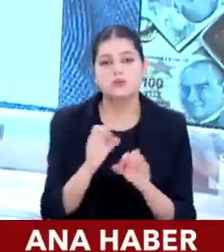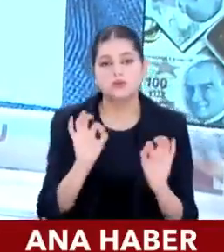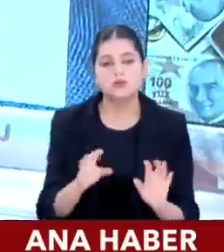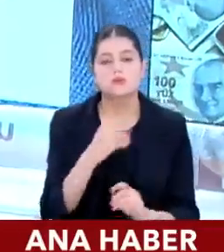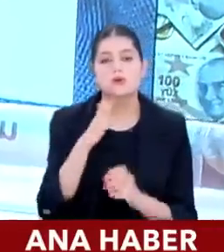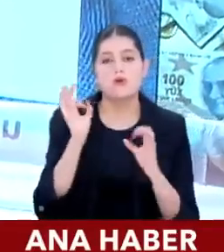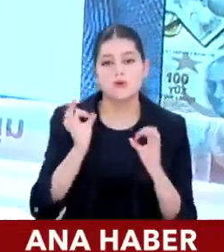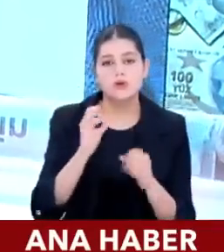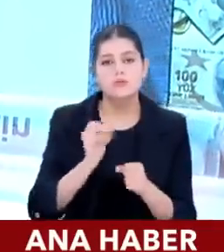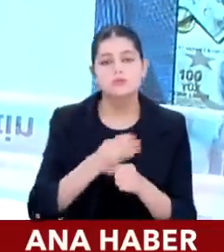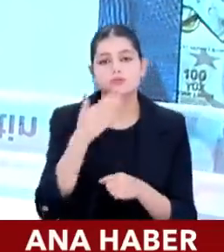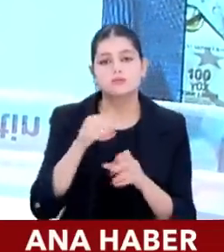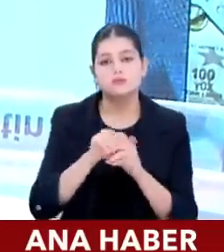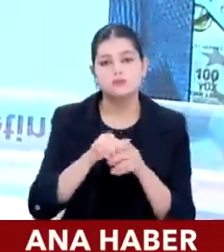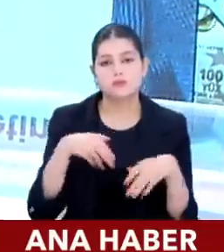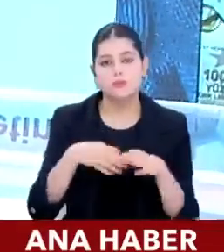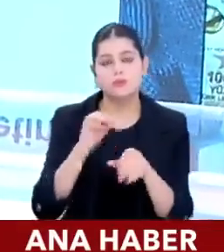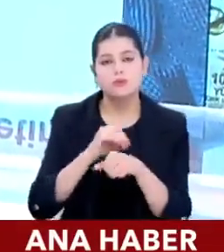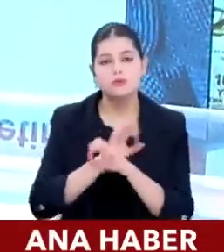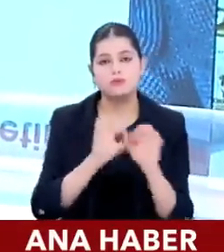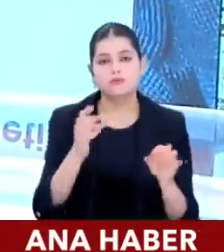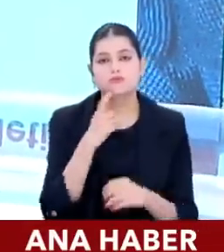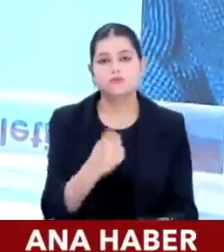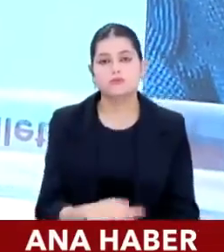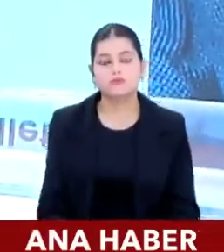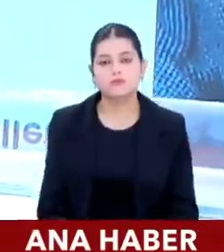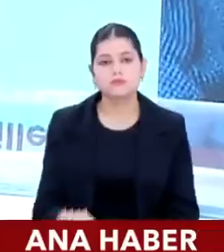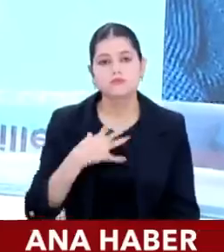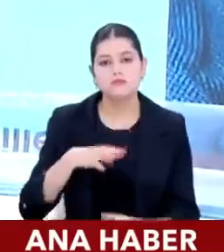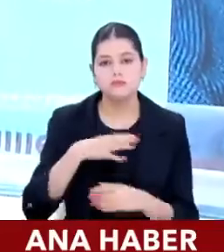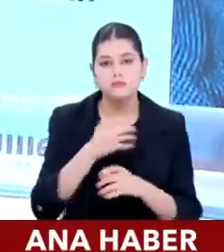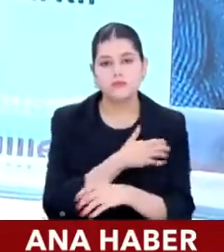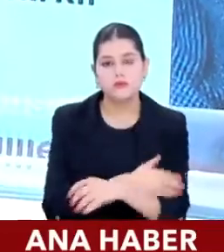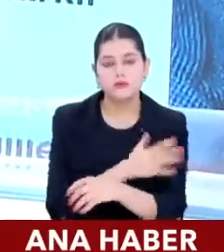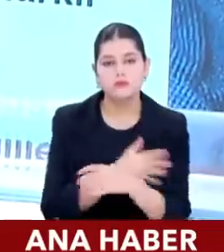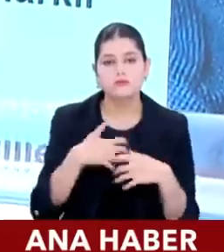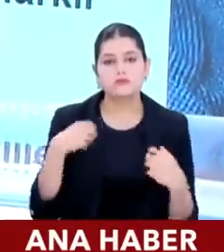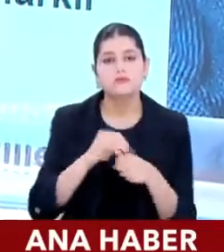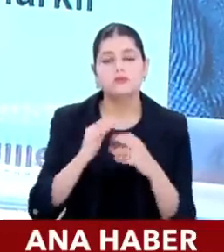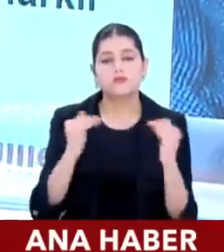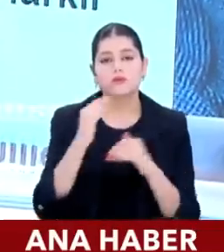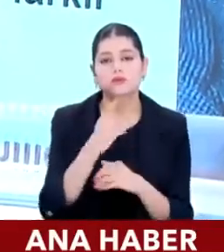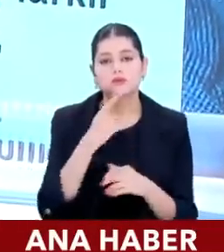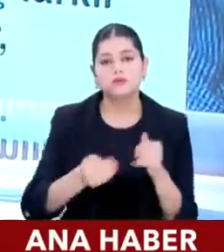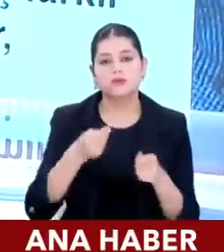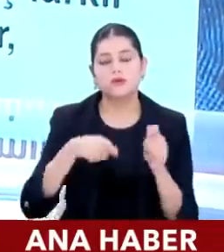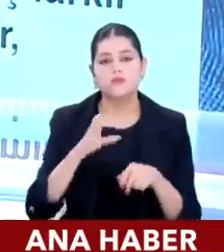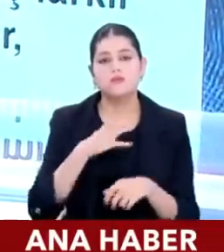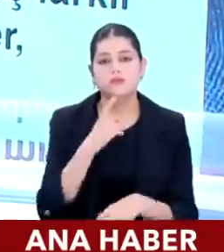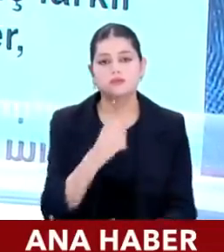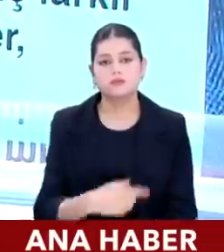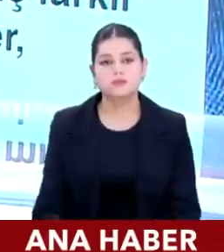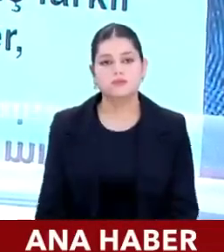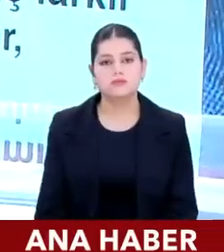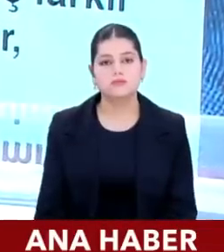önemli. Fakat seçim dönemlerinde daha ziyade talepler, milletin talepleri devlette daha fazla karşılık bulabiliyor.